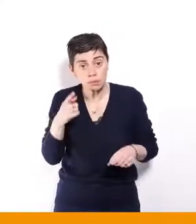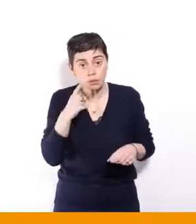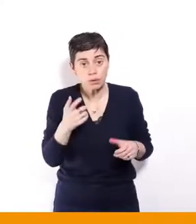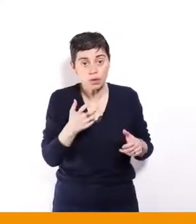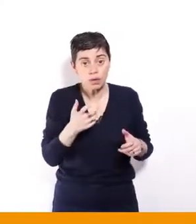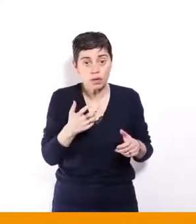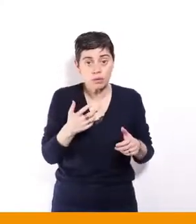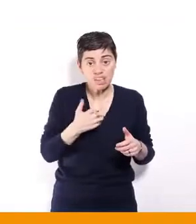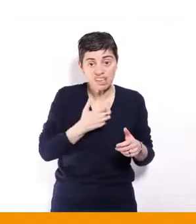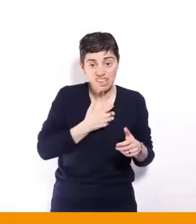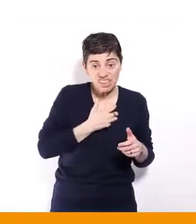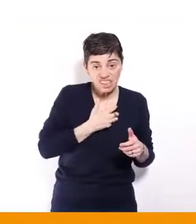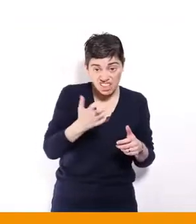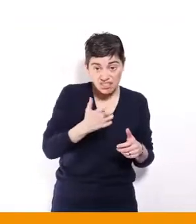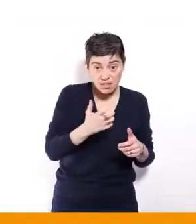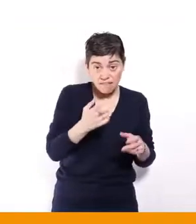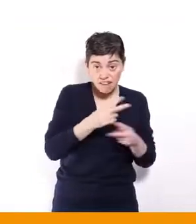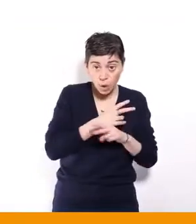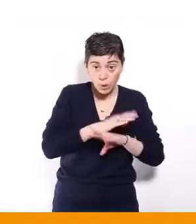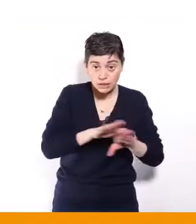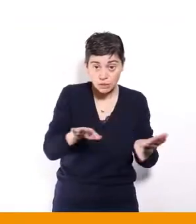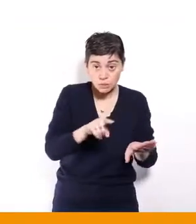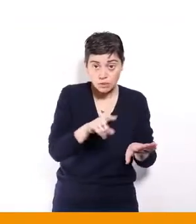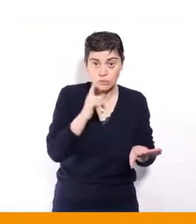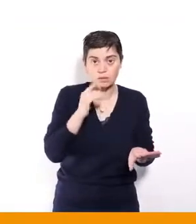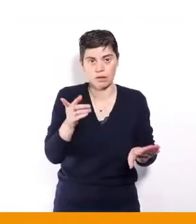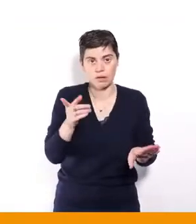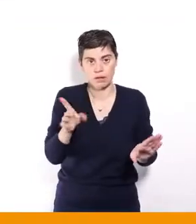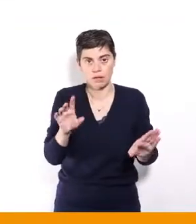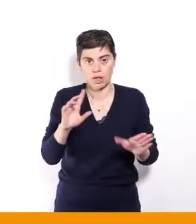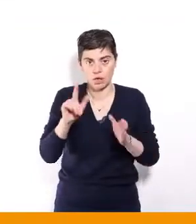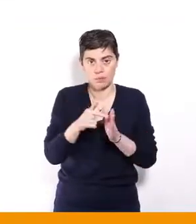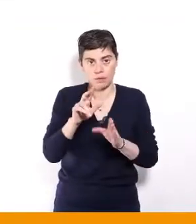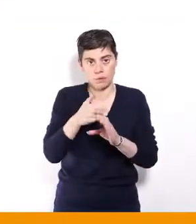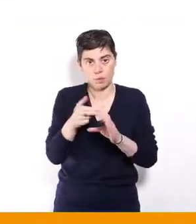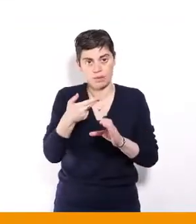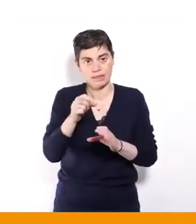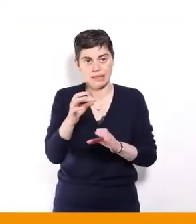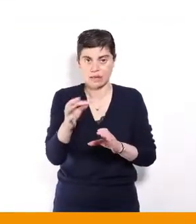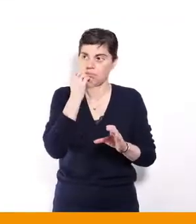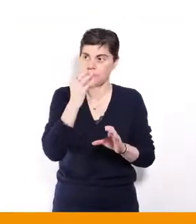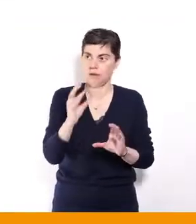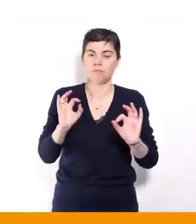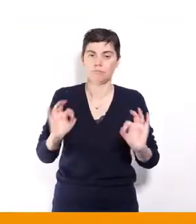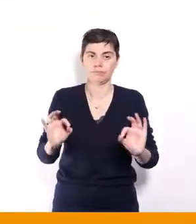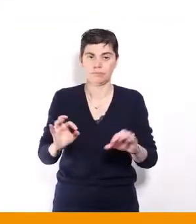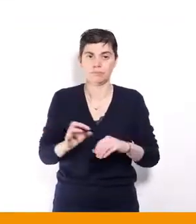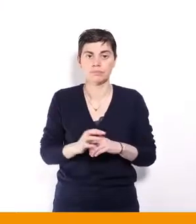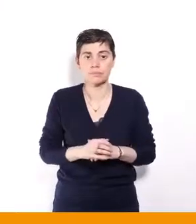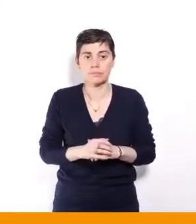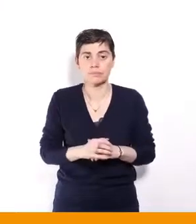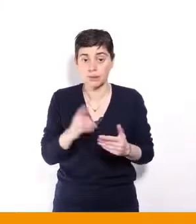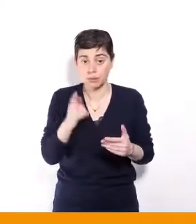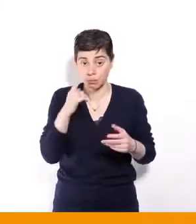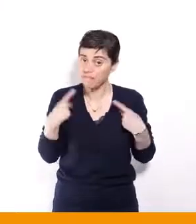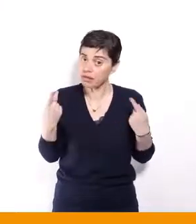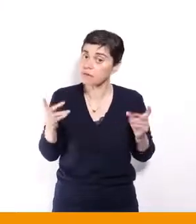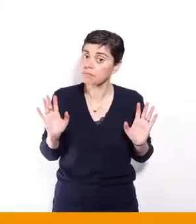Donc, on est arrivé à 2 000 euros nets, 2 000 euros nets, et c'est ce qu'il nous faut pour vivre.